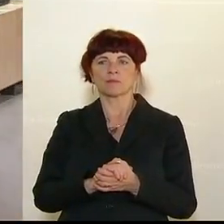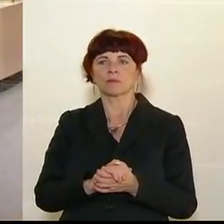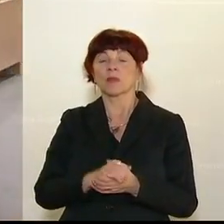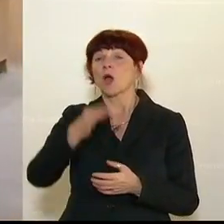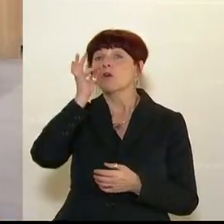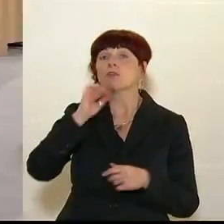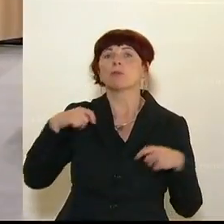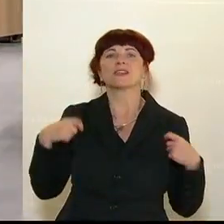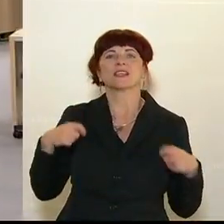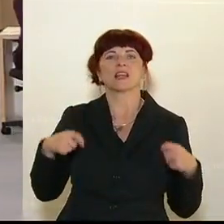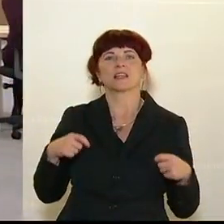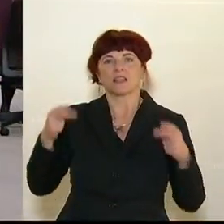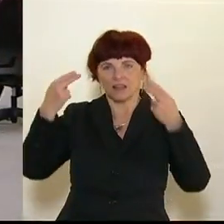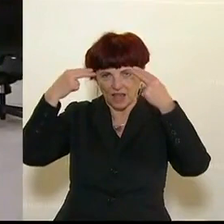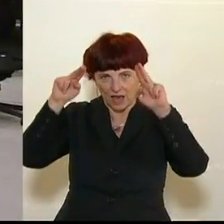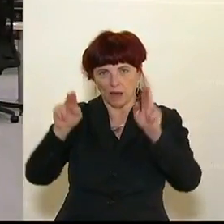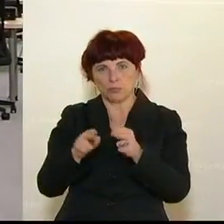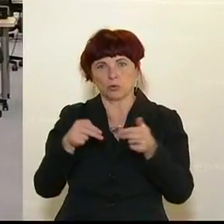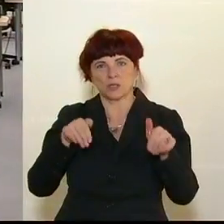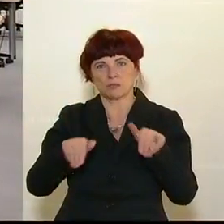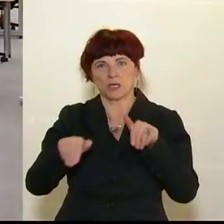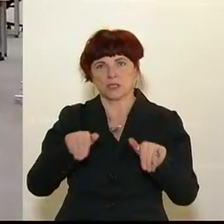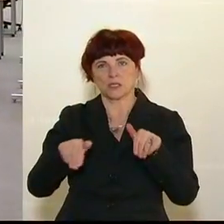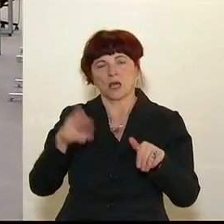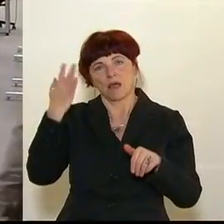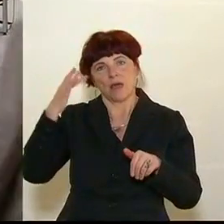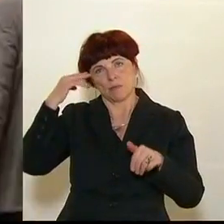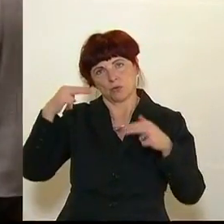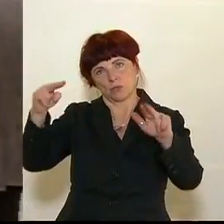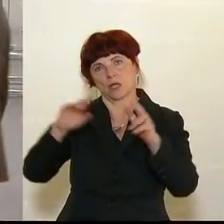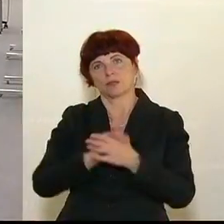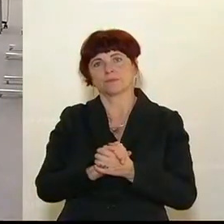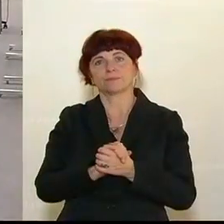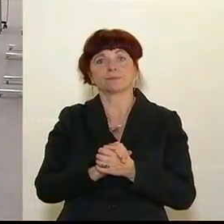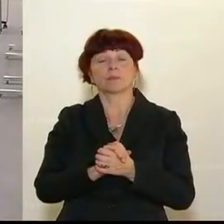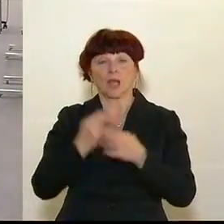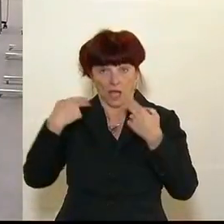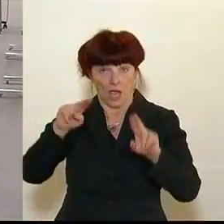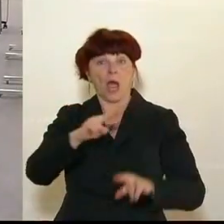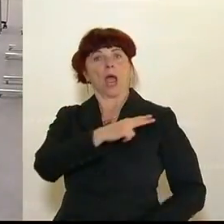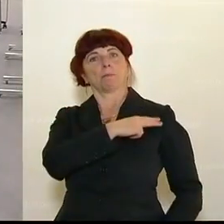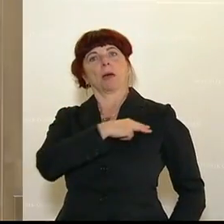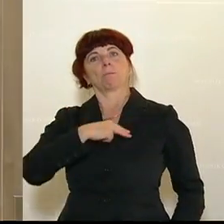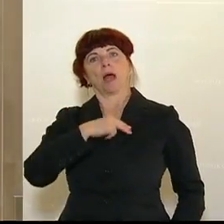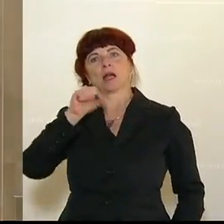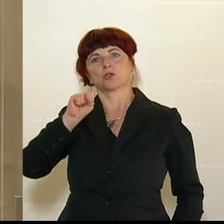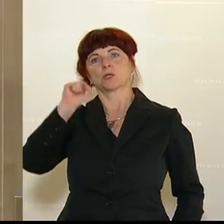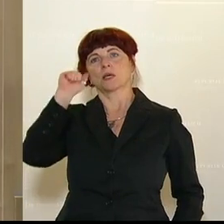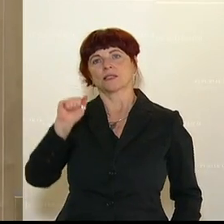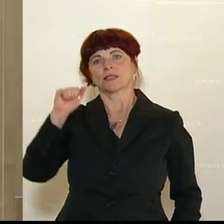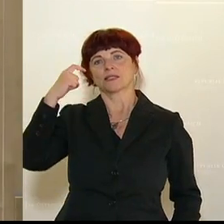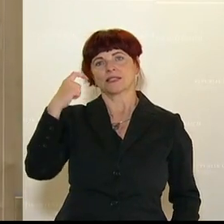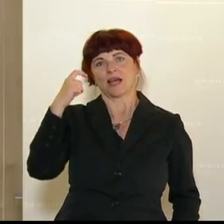Frau Präsidentin, Herr Bundesminister, meine Damen und Herren, ich muss dem Herrn Primarius Sachsinger recht geben. Jawohl, die Situation in den